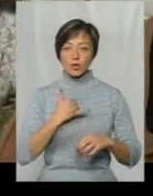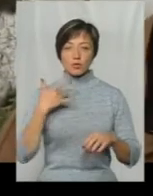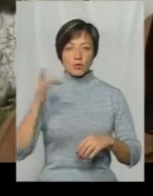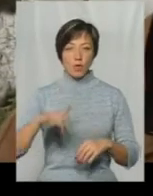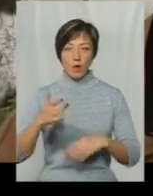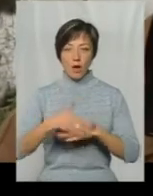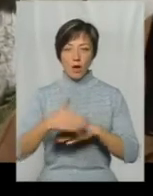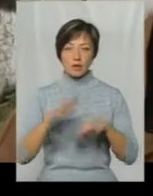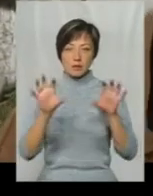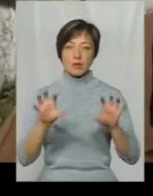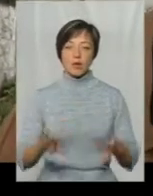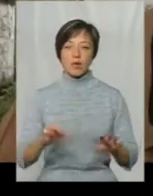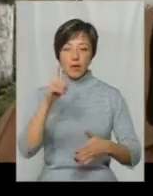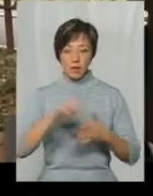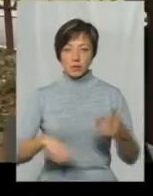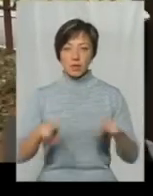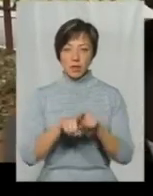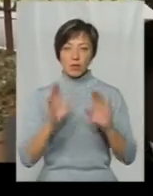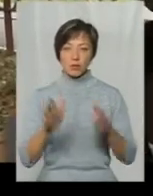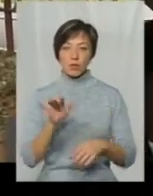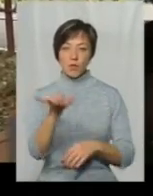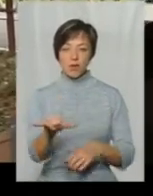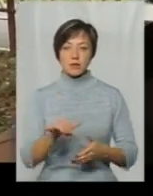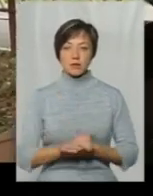суворо карається законом, надіємо, що так буде і у вас